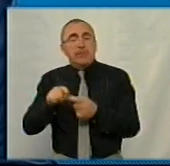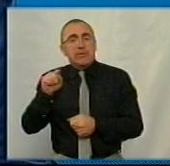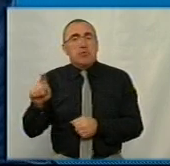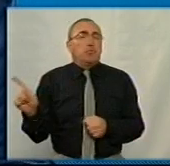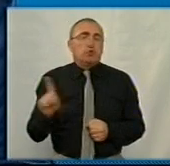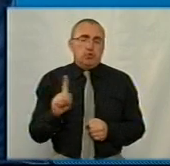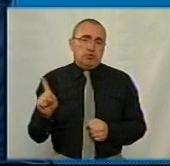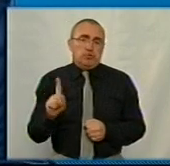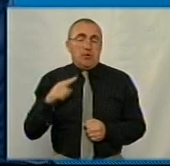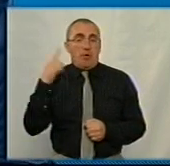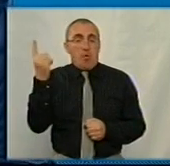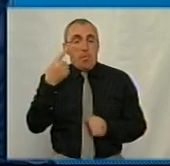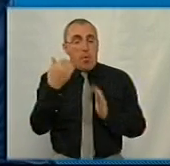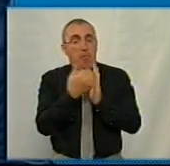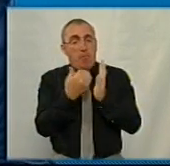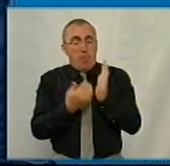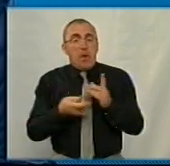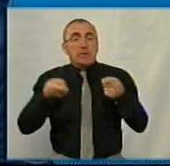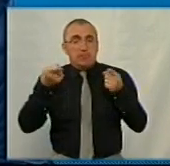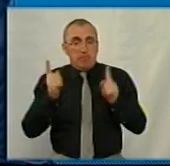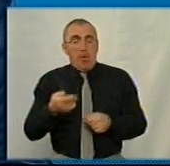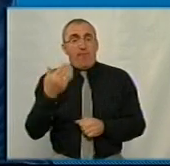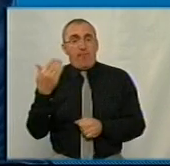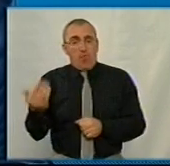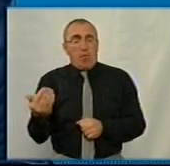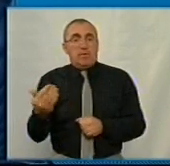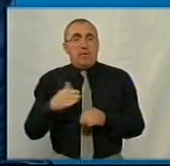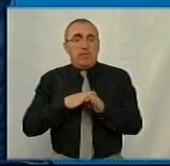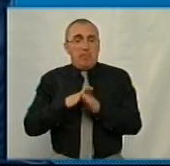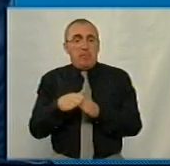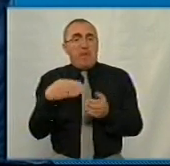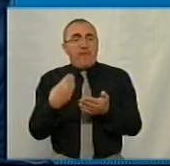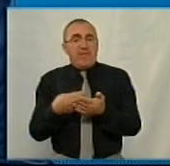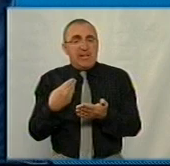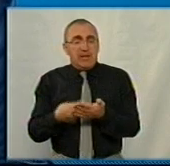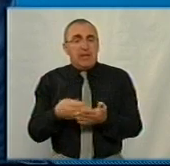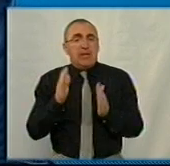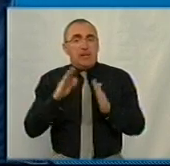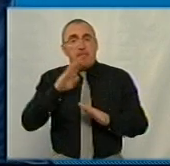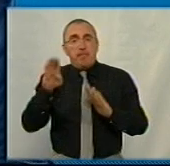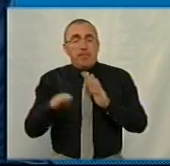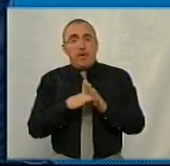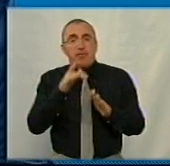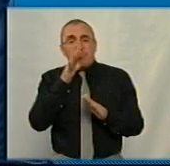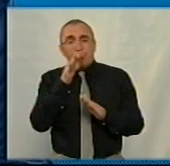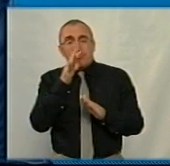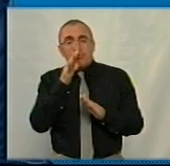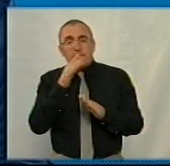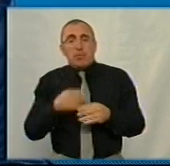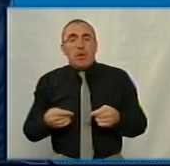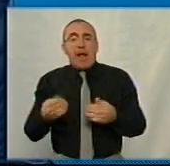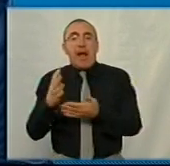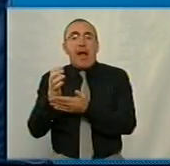обласна програма, насправді, вона заповнюється фінансами тільки під час надходження відповідного